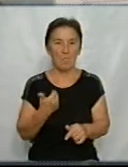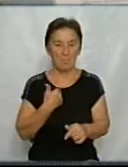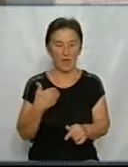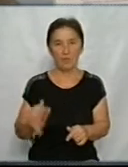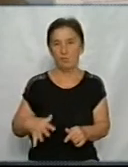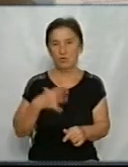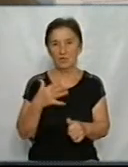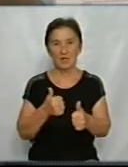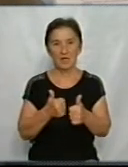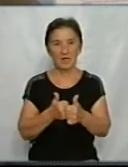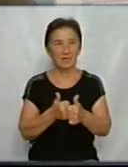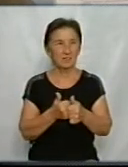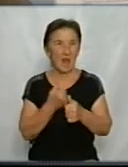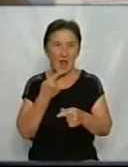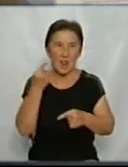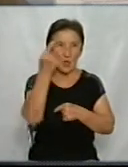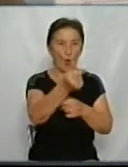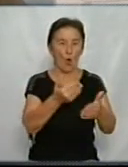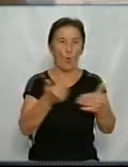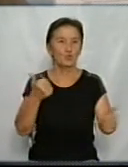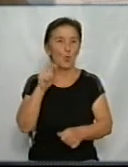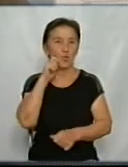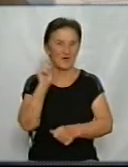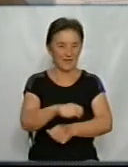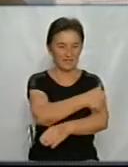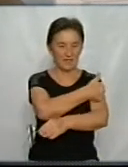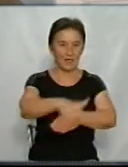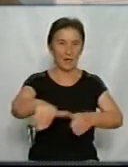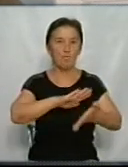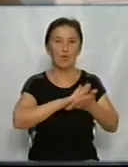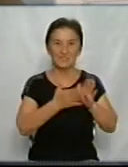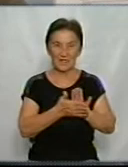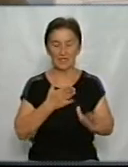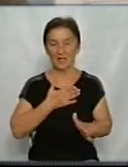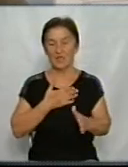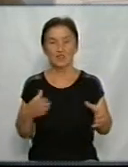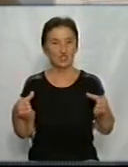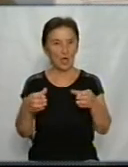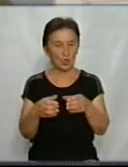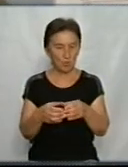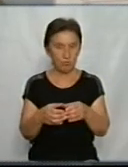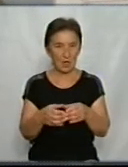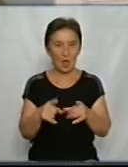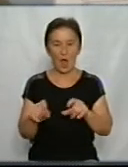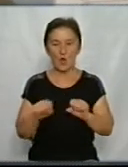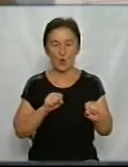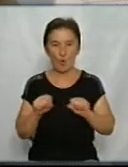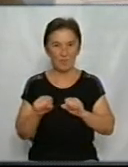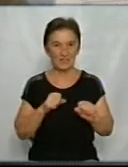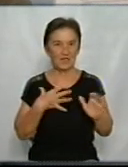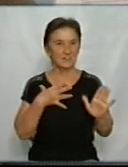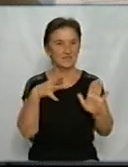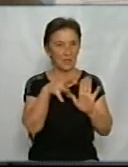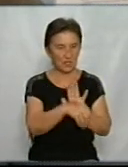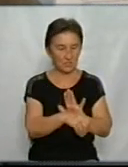українських позицій. Наша група, тобто командир групи і командир відділення загинули